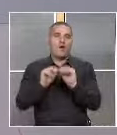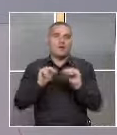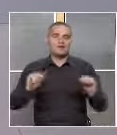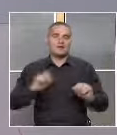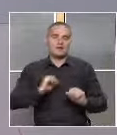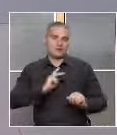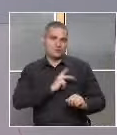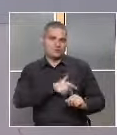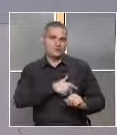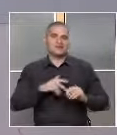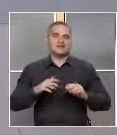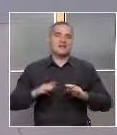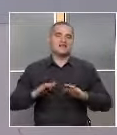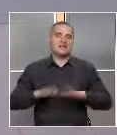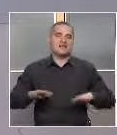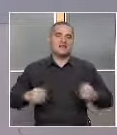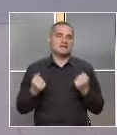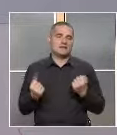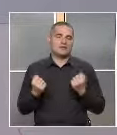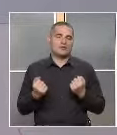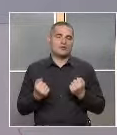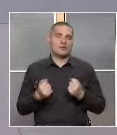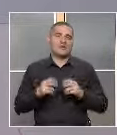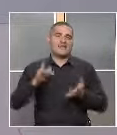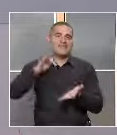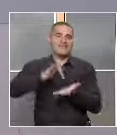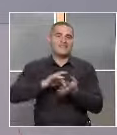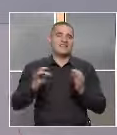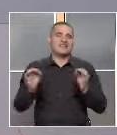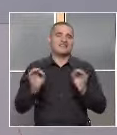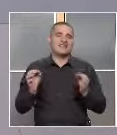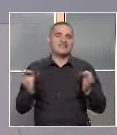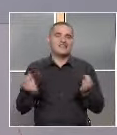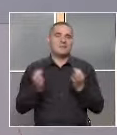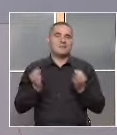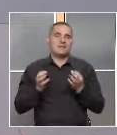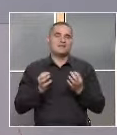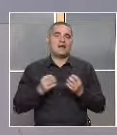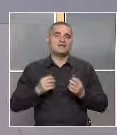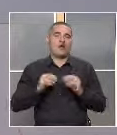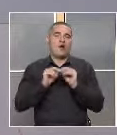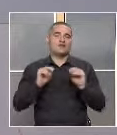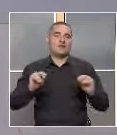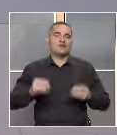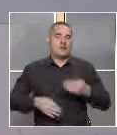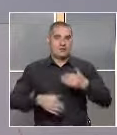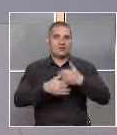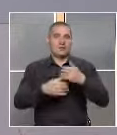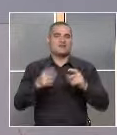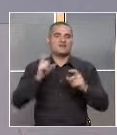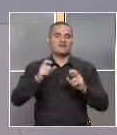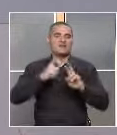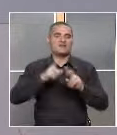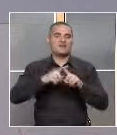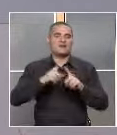и социализация на деца с затруднения. Центъра за специална образователна подкрепа Свети Пайсих и Лендарски е единствен по рода си,